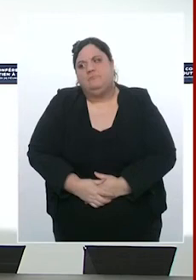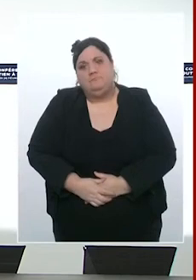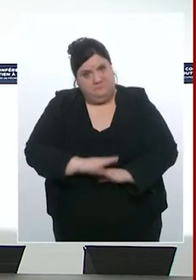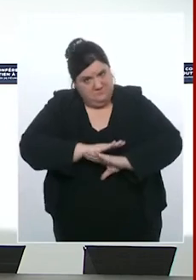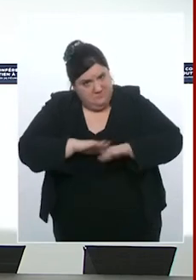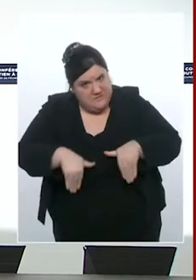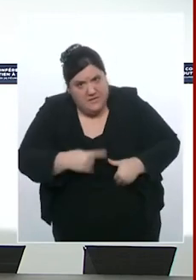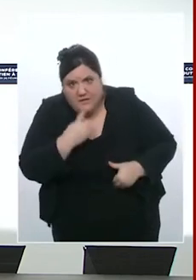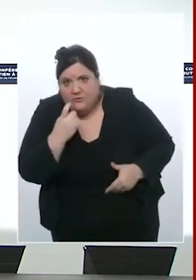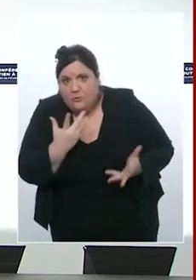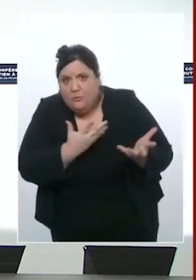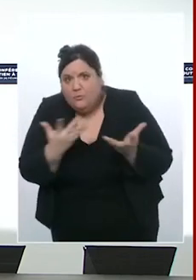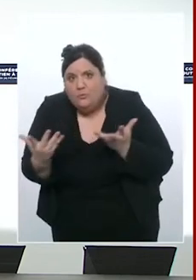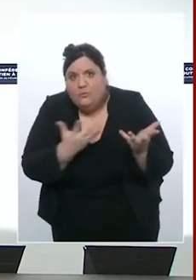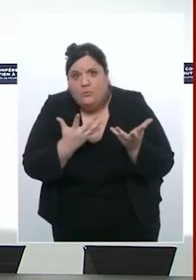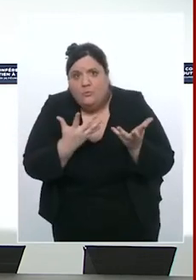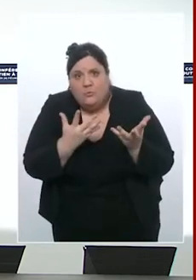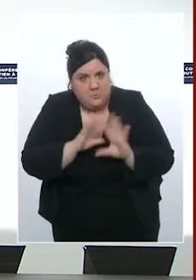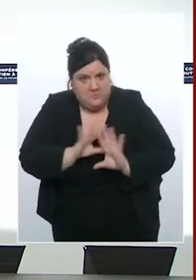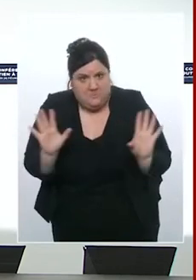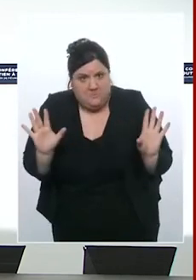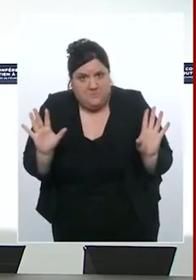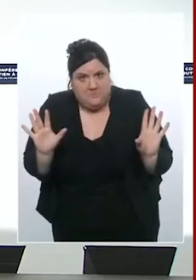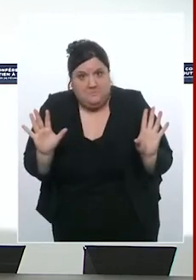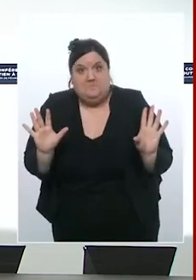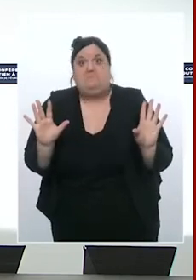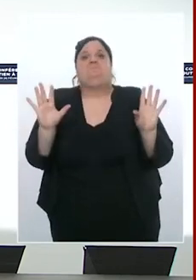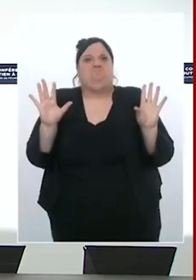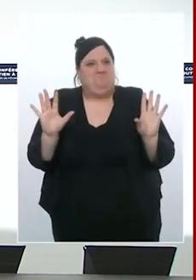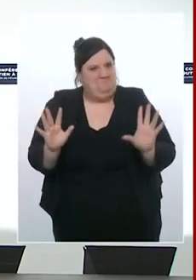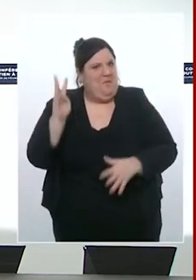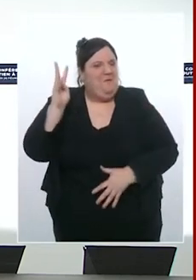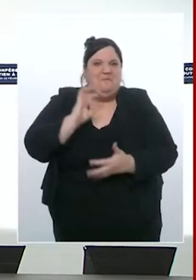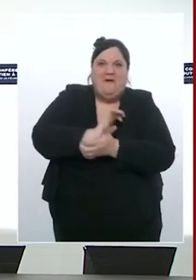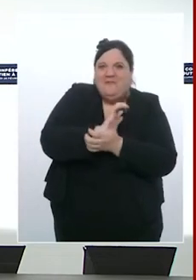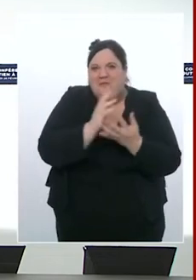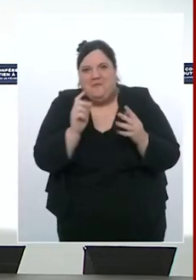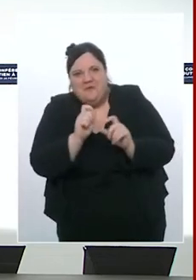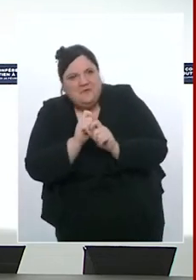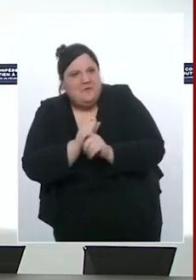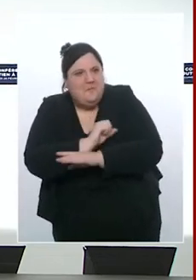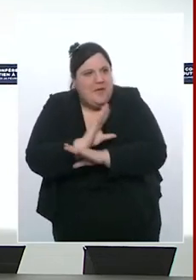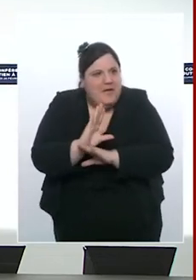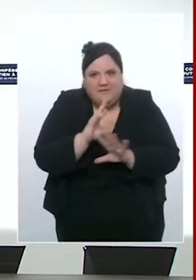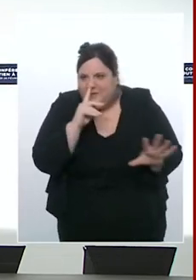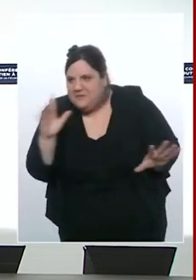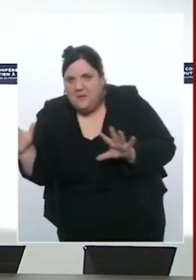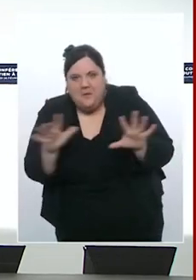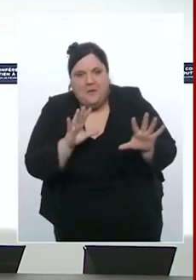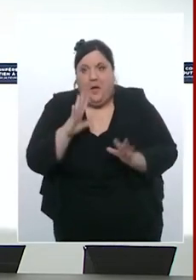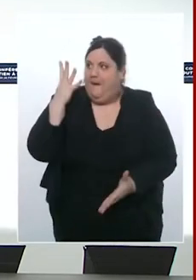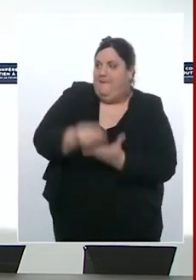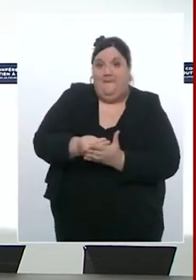S'il n'y en a pas, c'est en soi une première pour une conférence de presse. Ah, peut-être une deuxième question de M. Ricard, c'est une deuxième première pour une